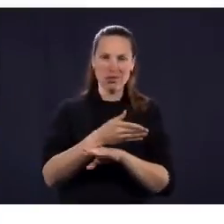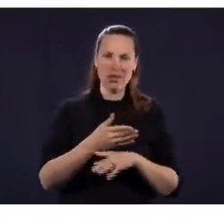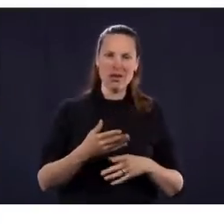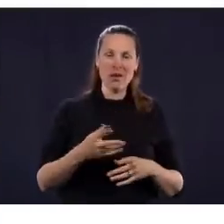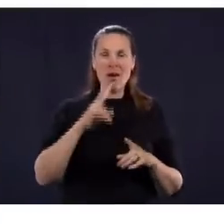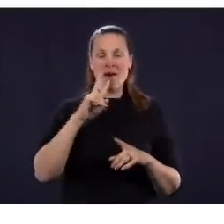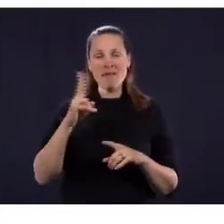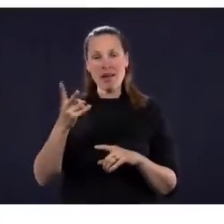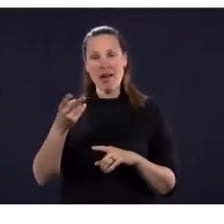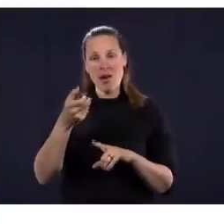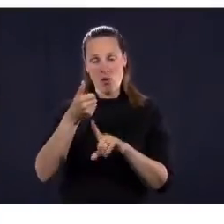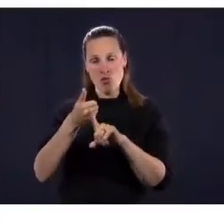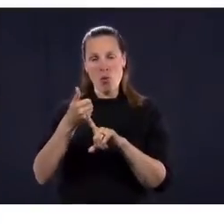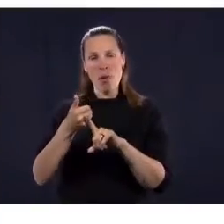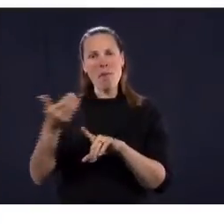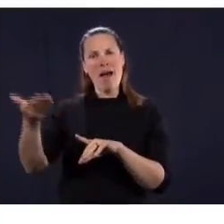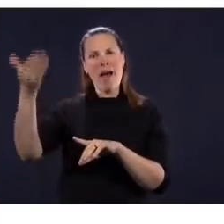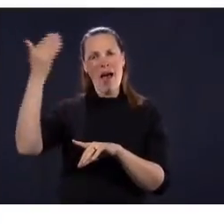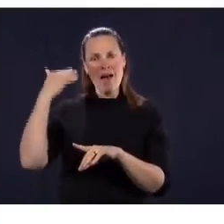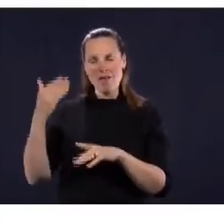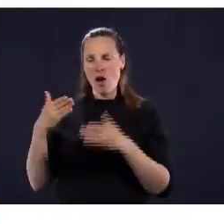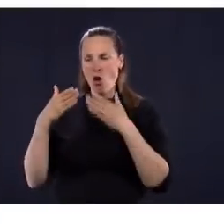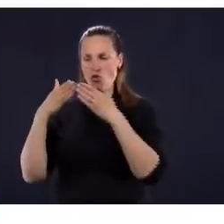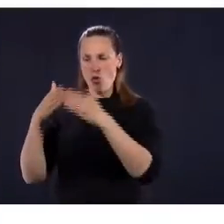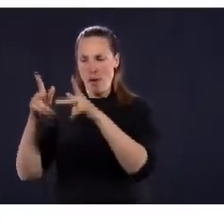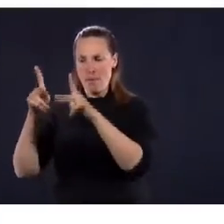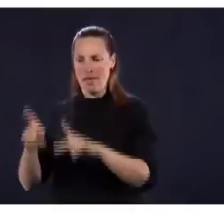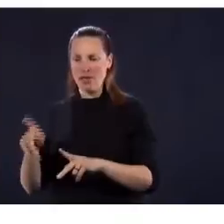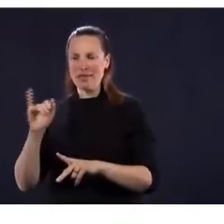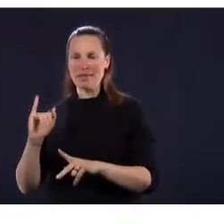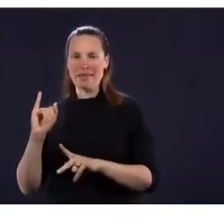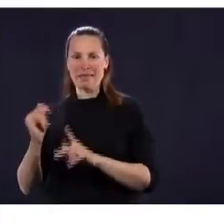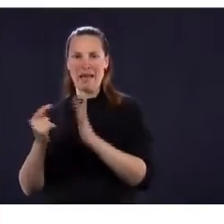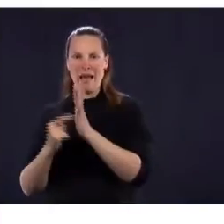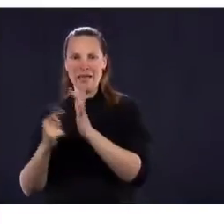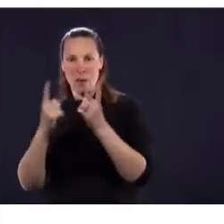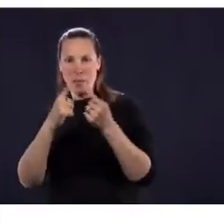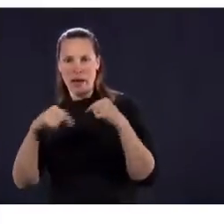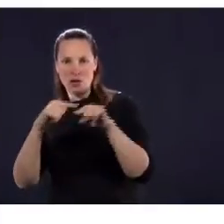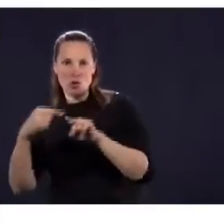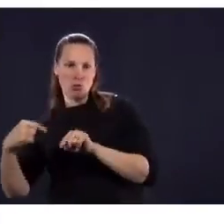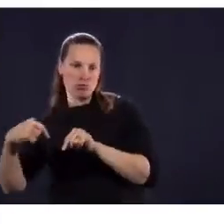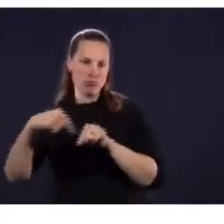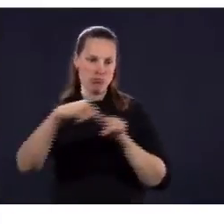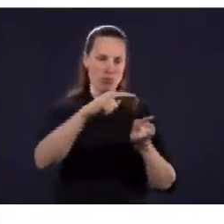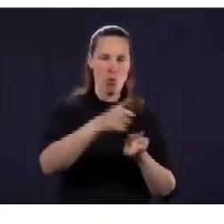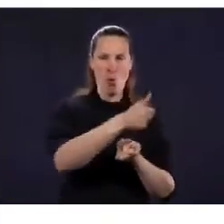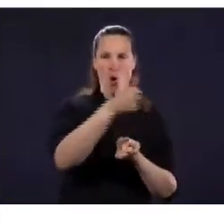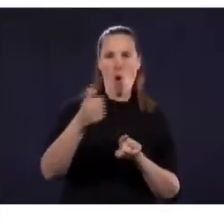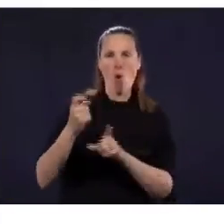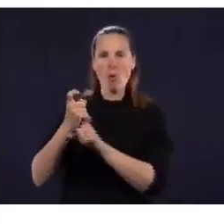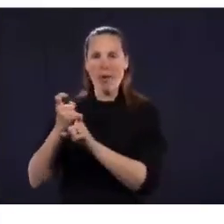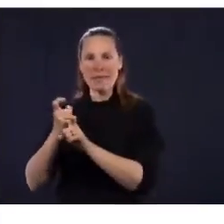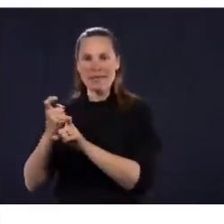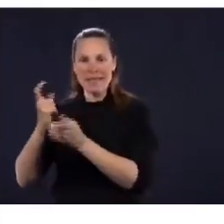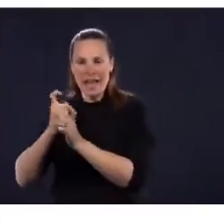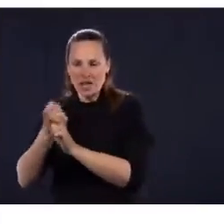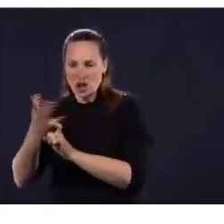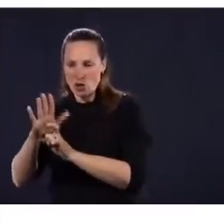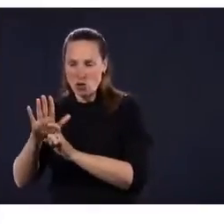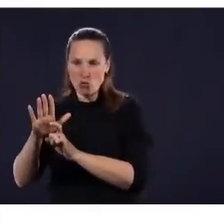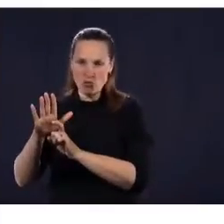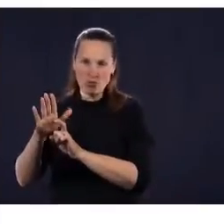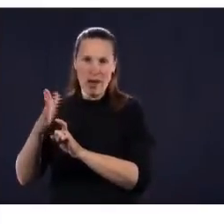personne provient bel et bien de la région? Bon. D'abord, je répète un peu ce que je disais tantôt. La